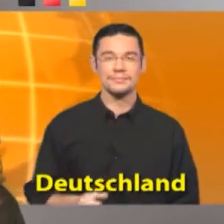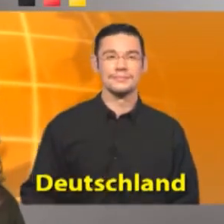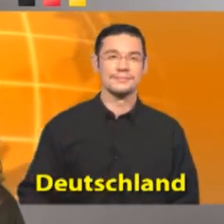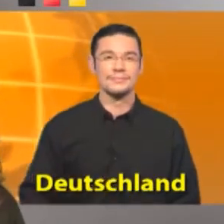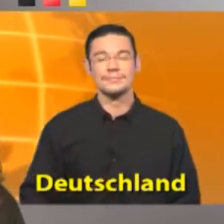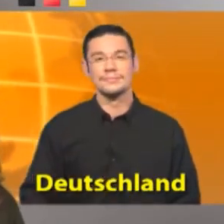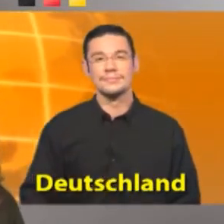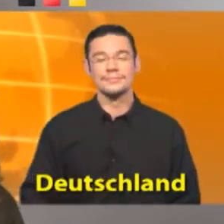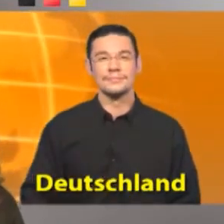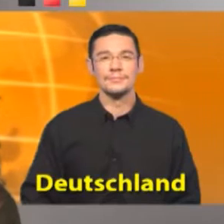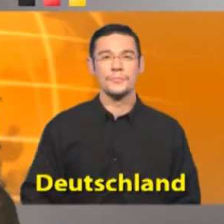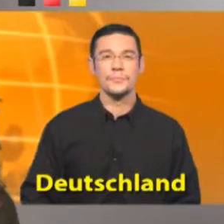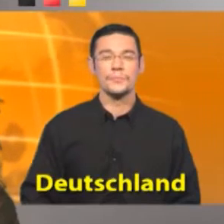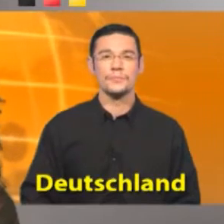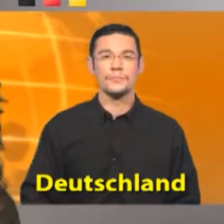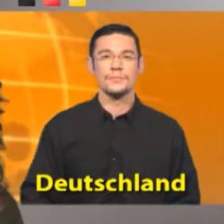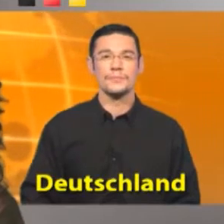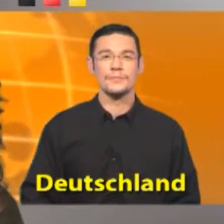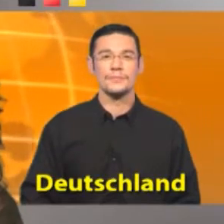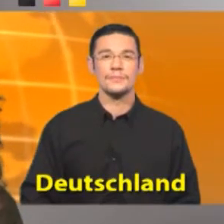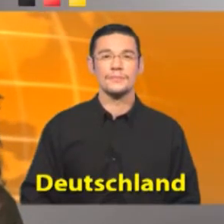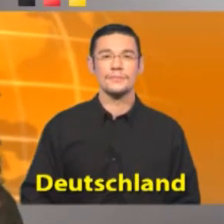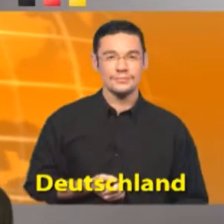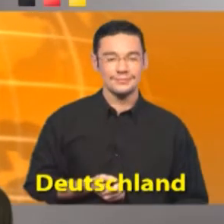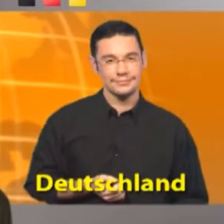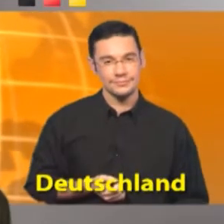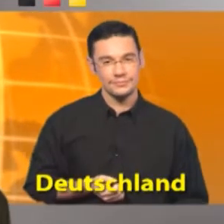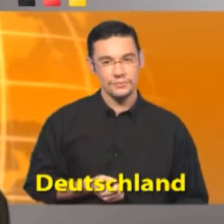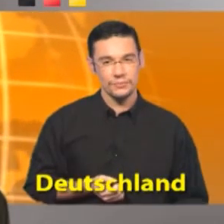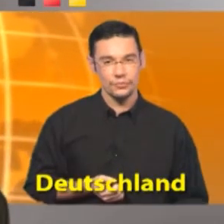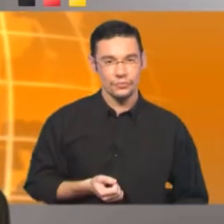Alemania Alemania Alemania Alemania Alemania